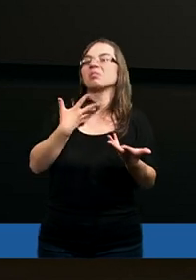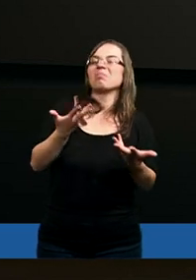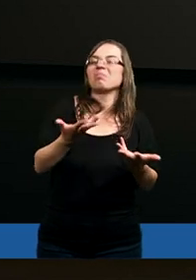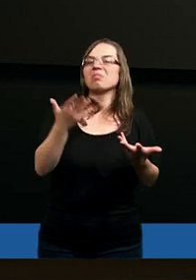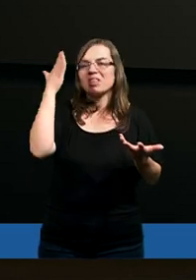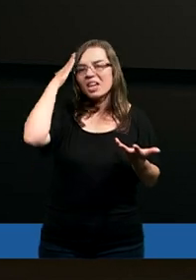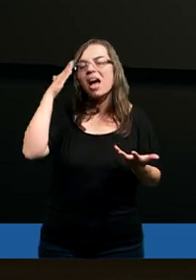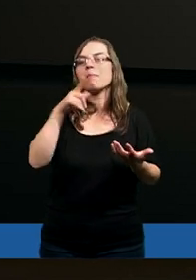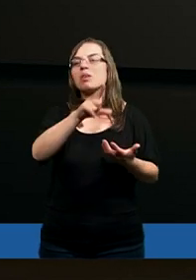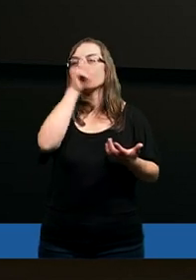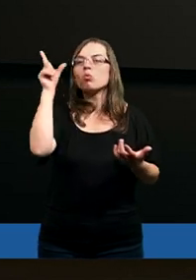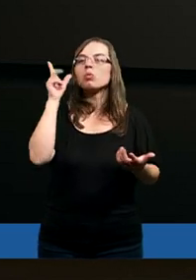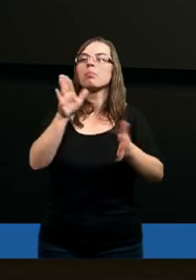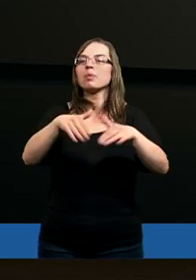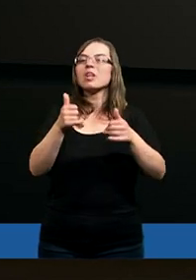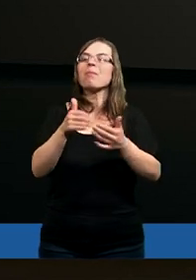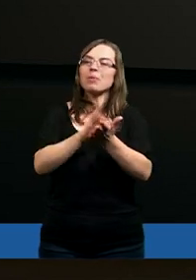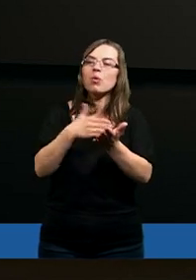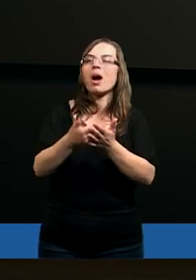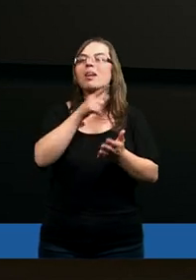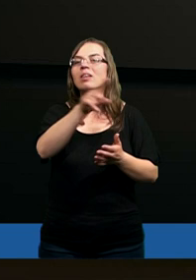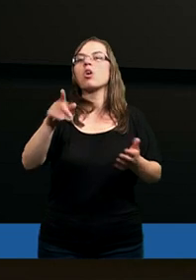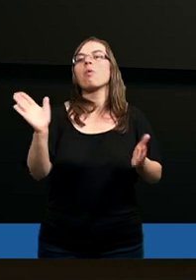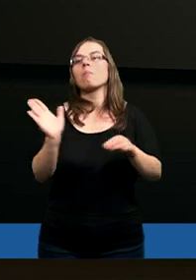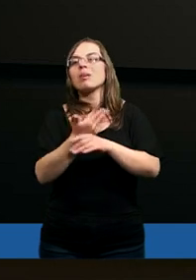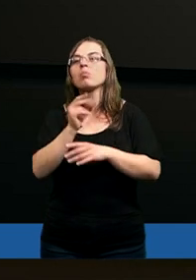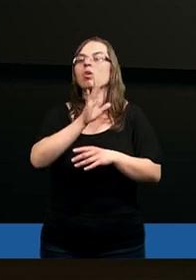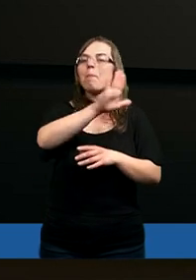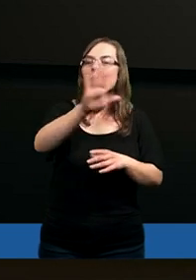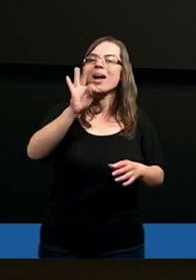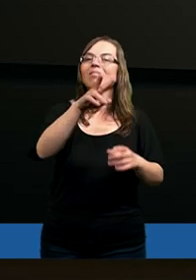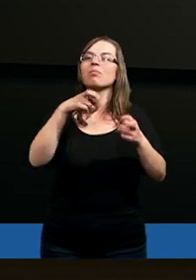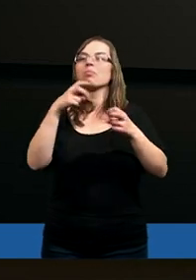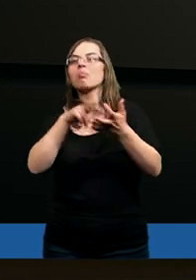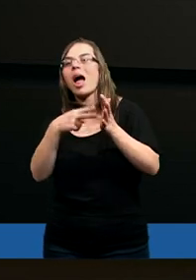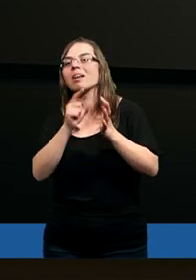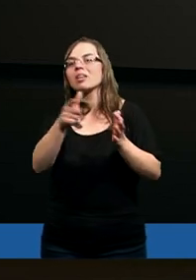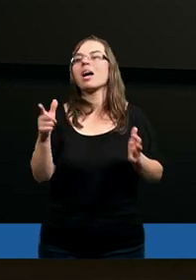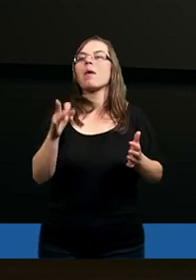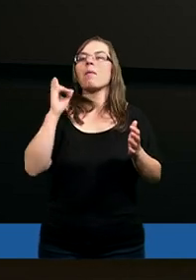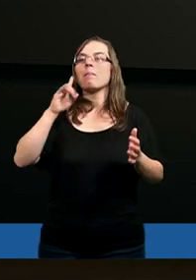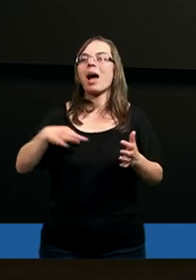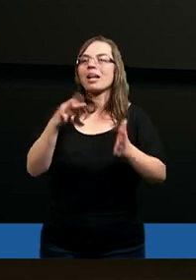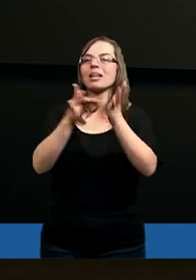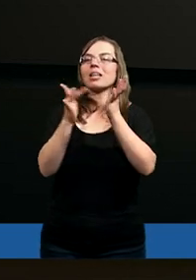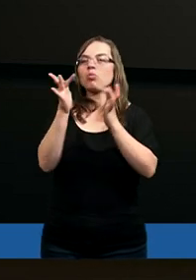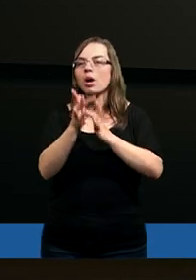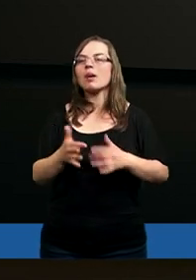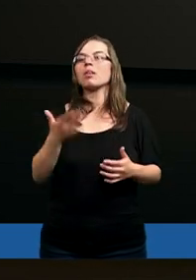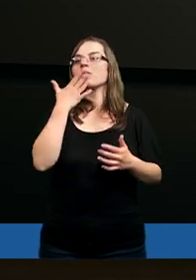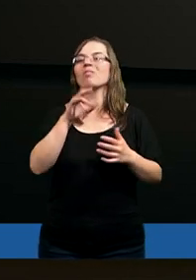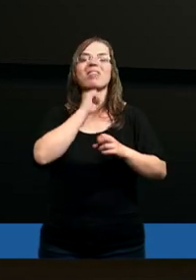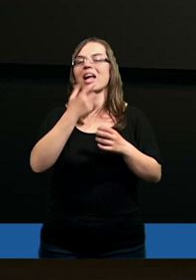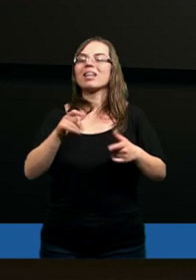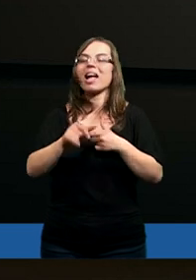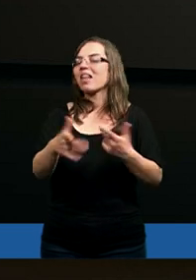nie, znamy z życia przykłady ludzi, którzy mimo, że odeszli, wrócili do Jezusa Chrystusa. Ale te